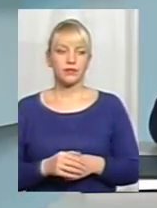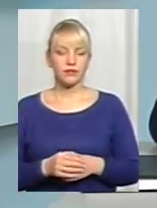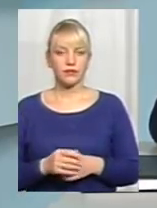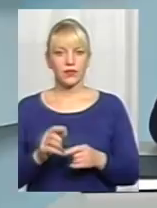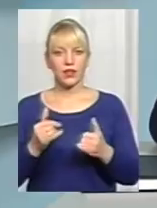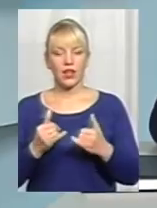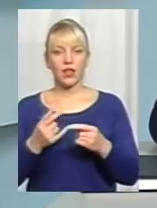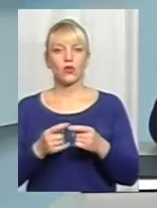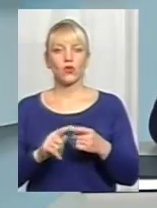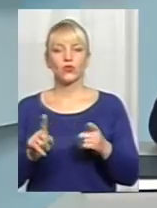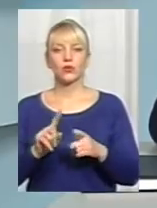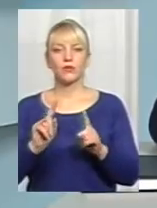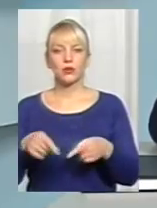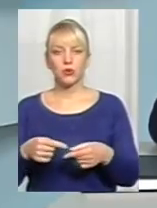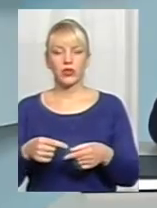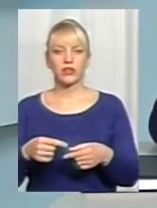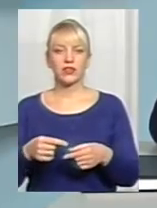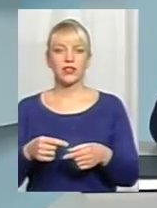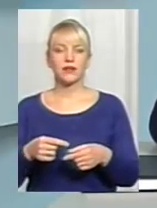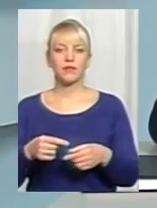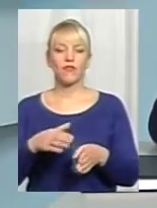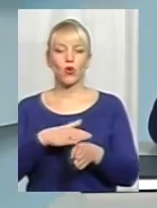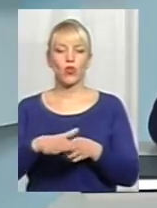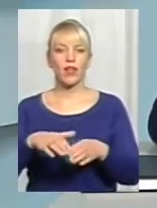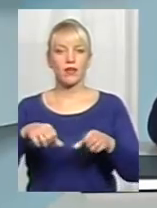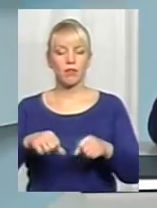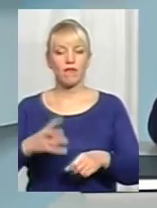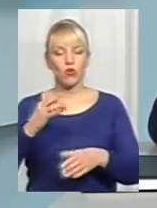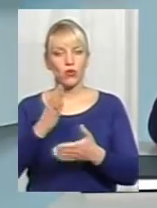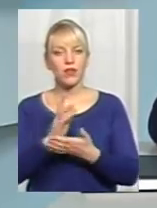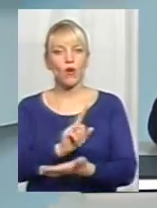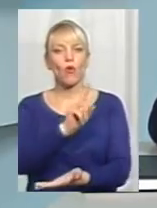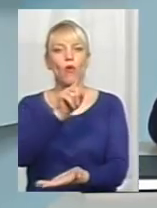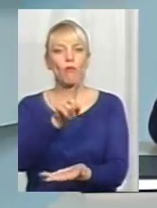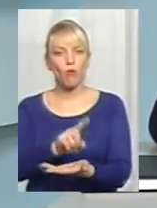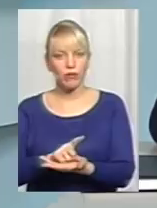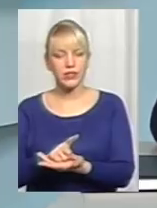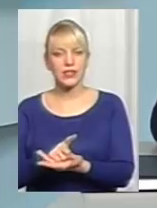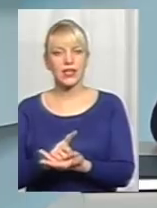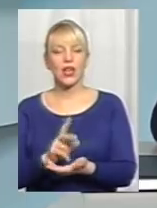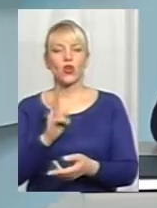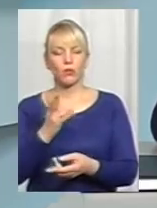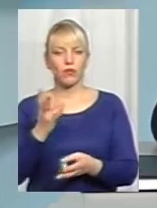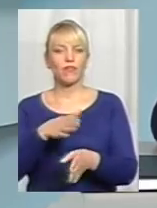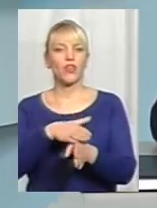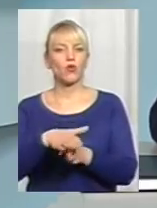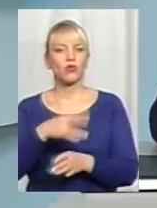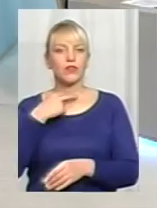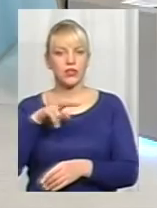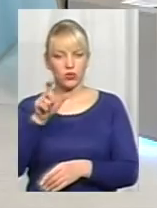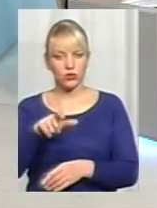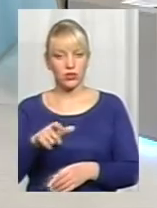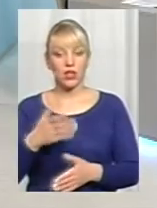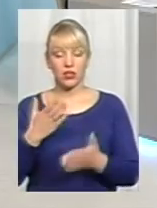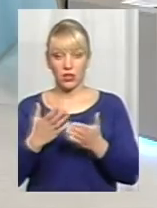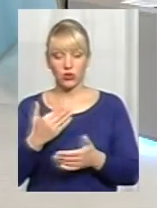вимагати виконання його права. Проте є обов'язки, які також засуджений має виконувати. Ну, давайте будемо реалістами. Якщо ми щось вимагаємо, ми